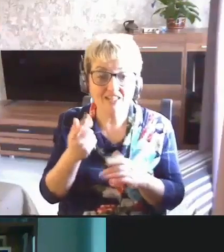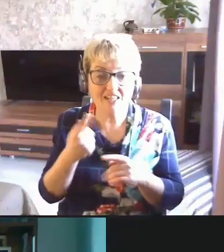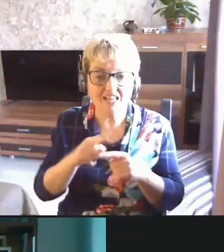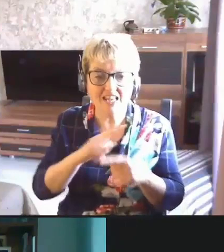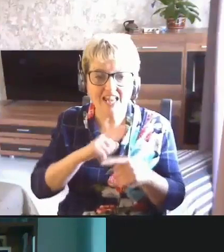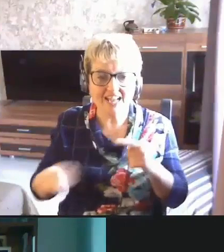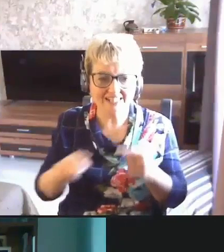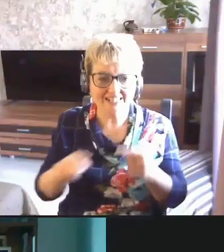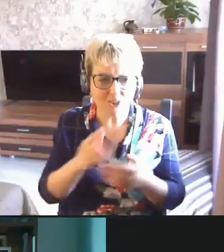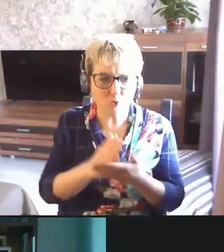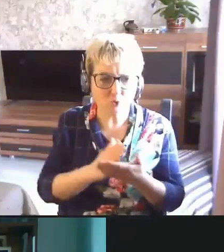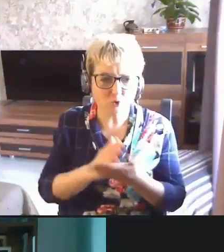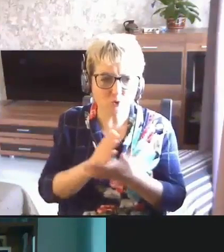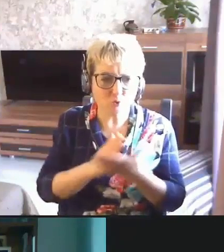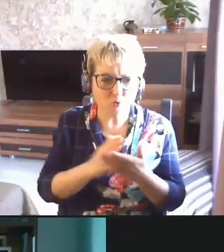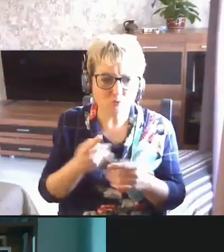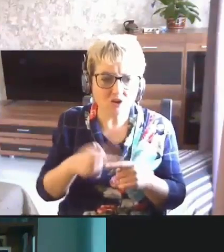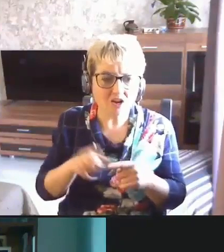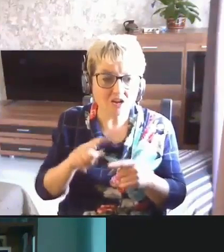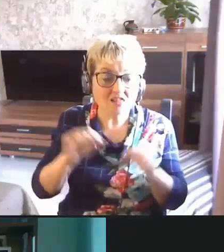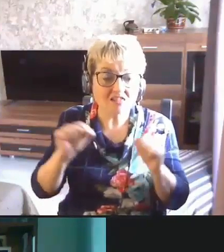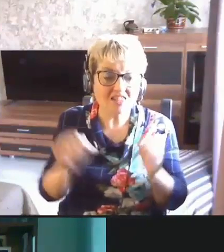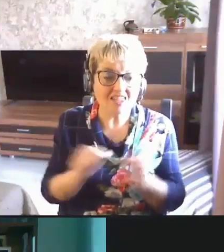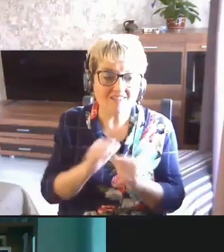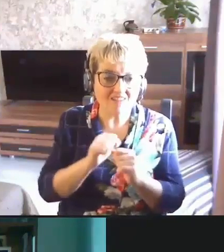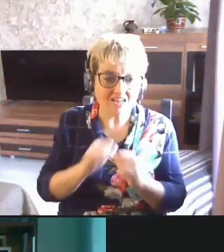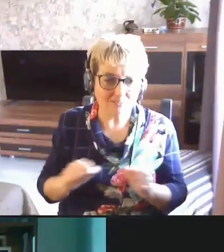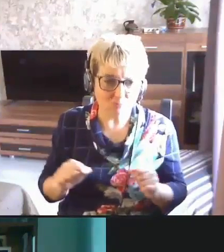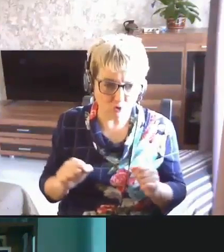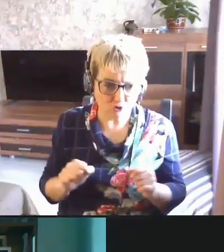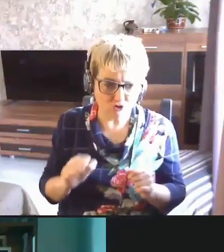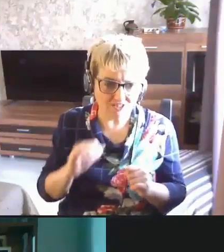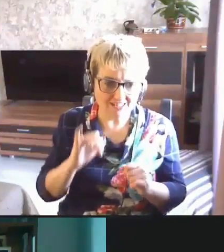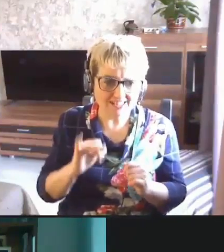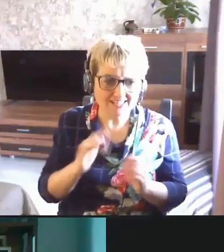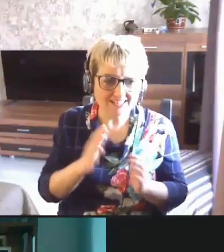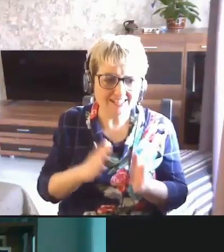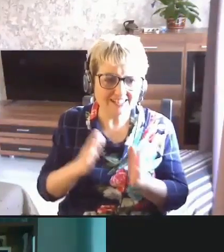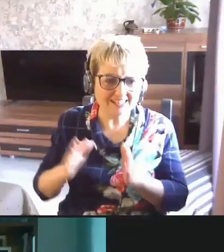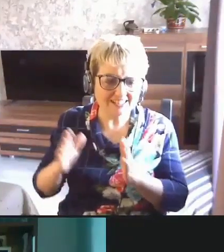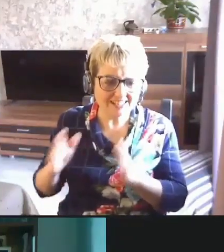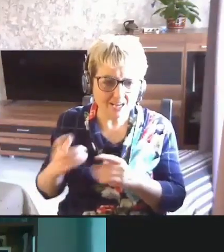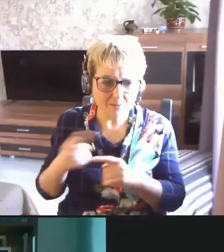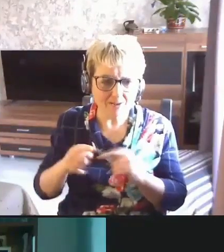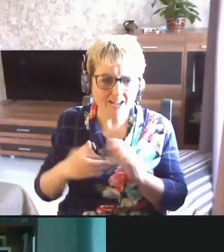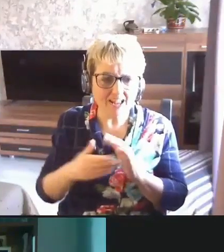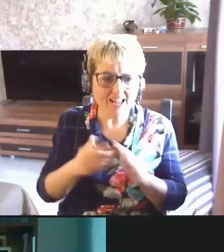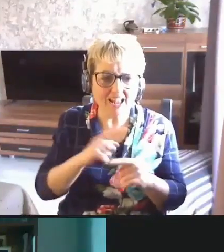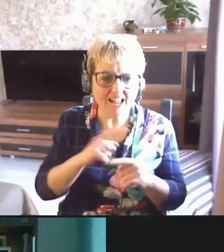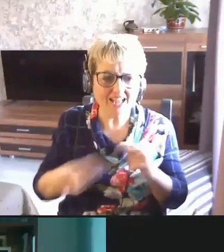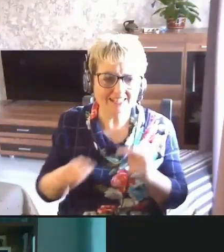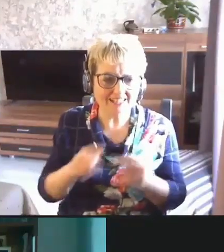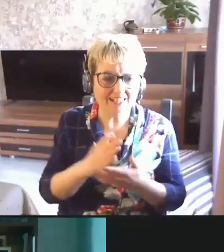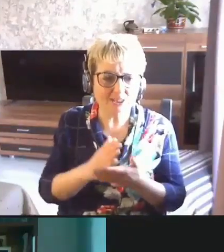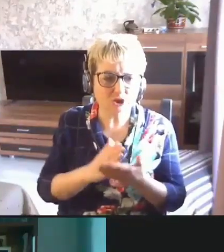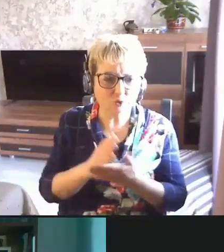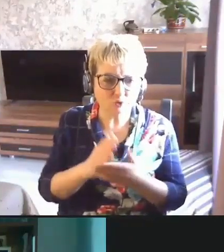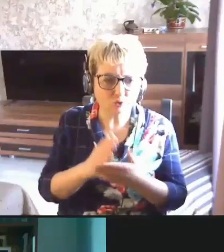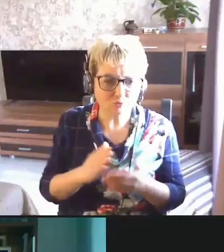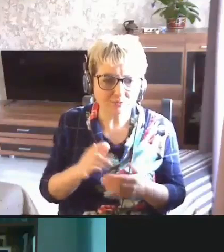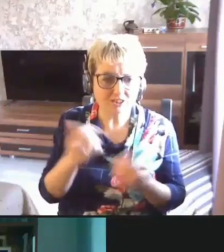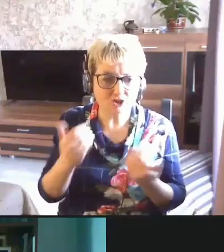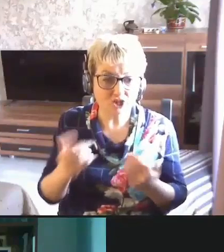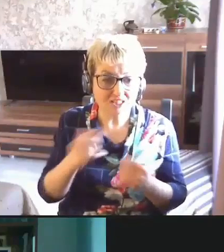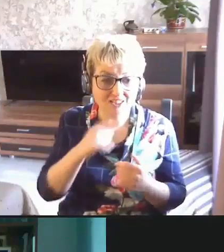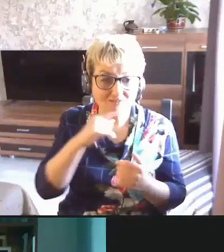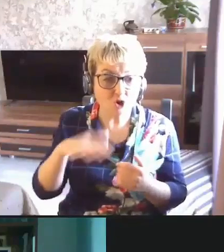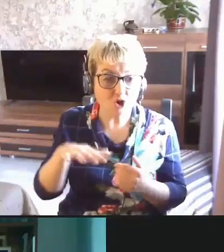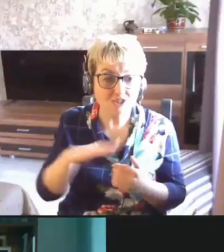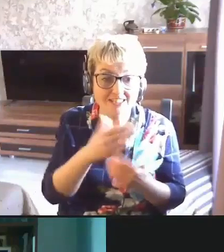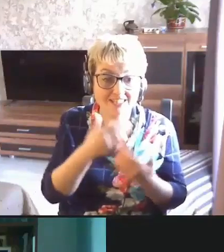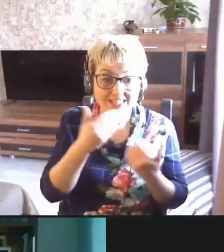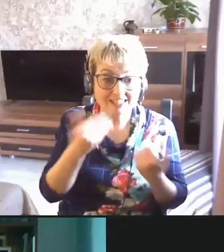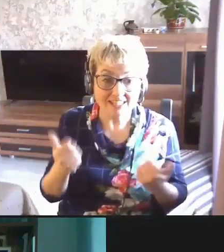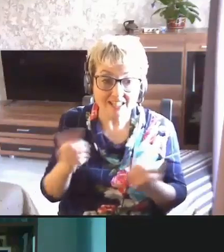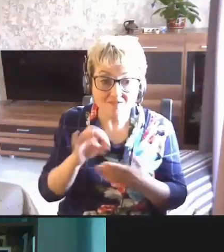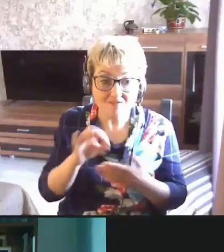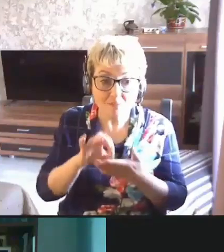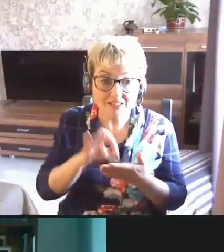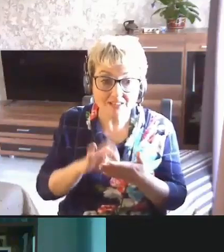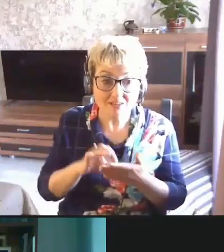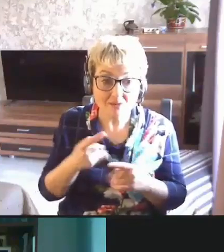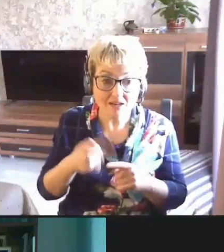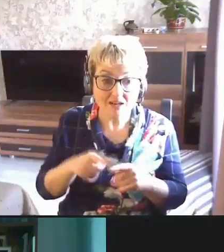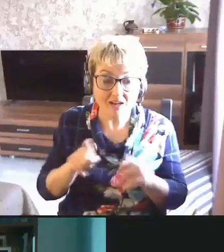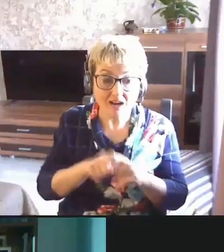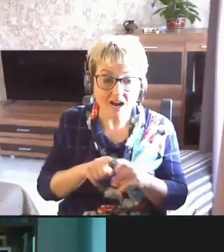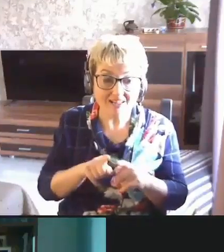экстренные службы невозможно. И системы экстренных служб сейчас в России нет. Это